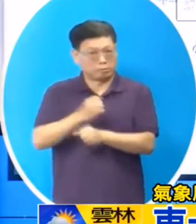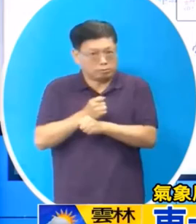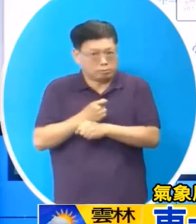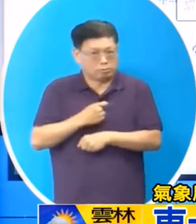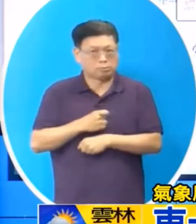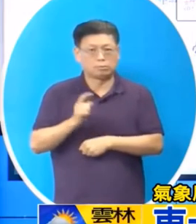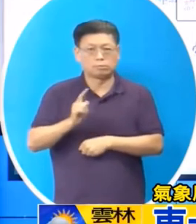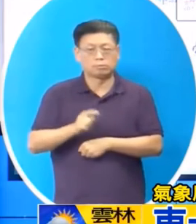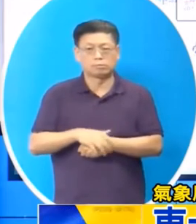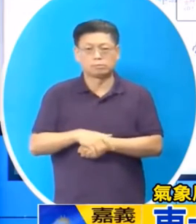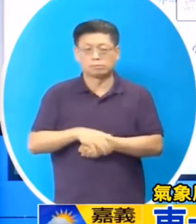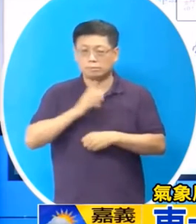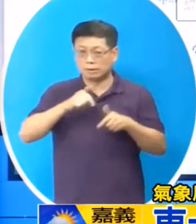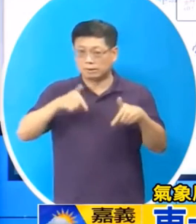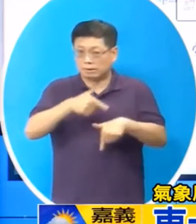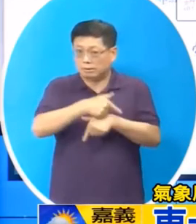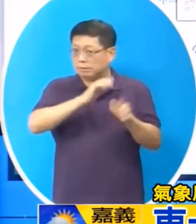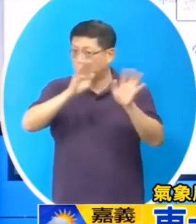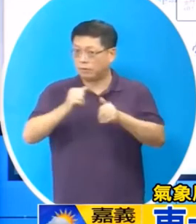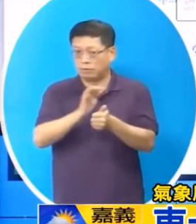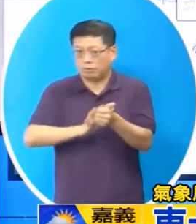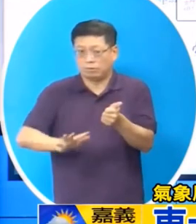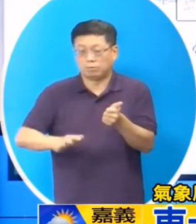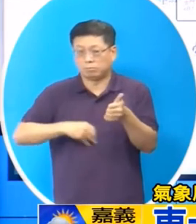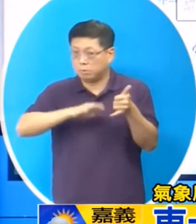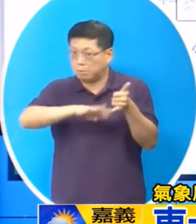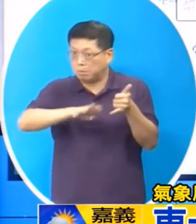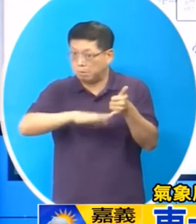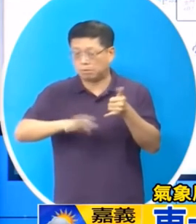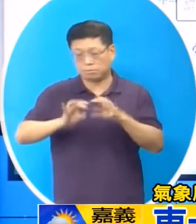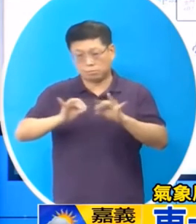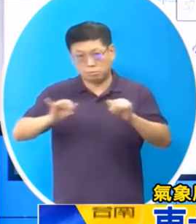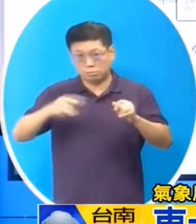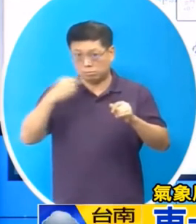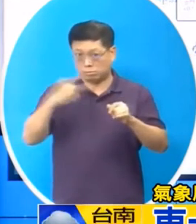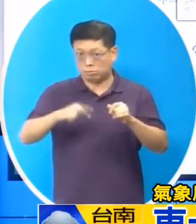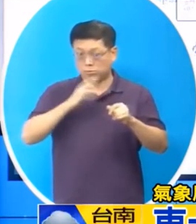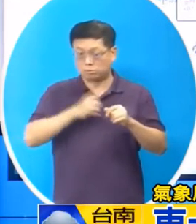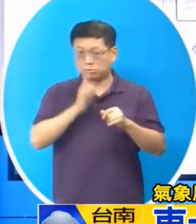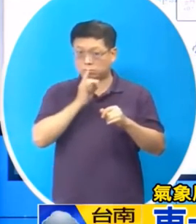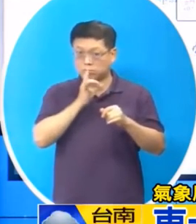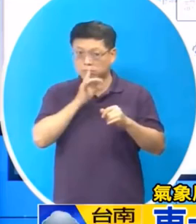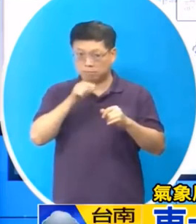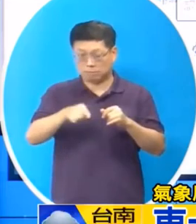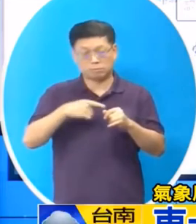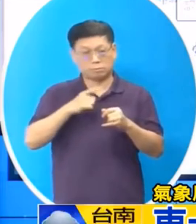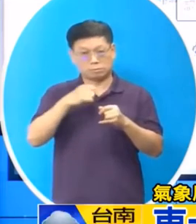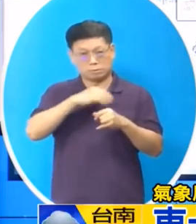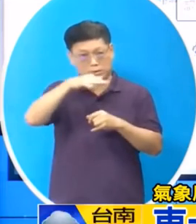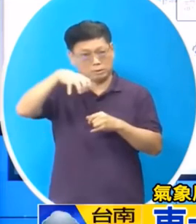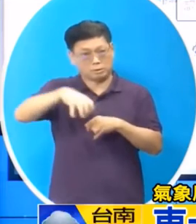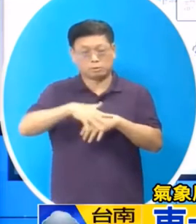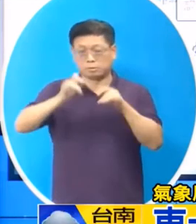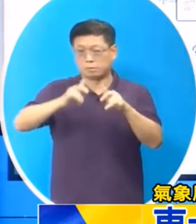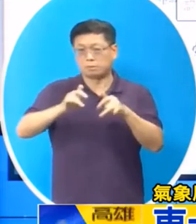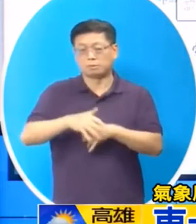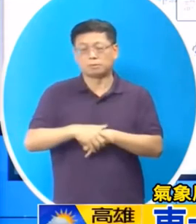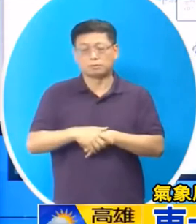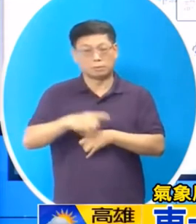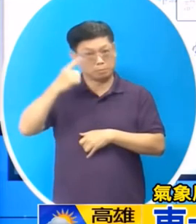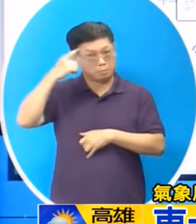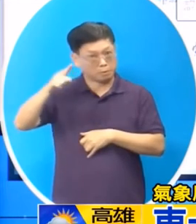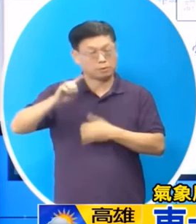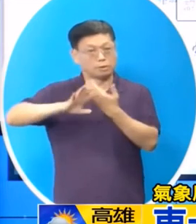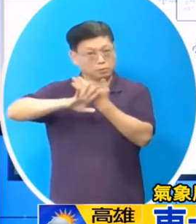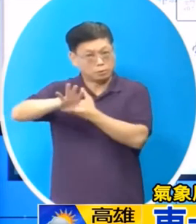到由于西南风的影响所以南端陆地甚至中部山区有比较多的降雨那么明天我们受到台风